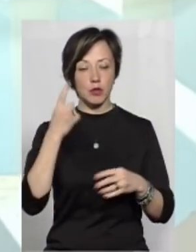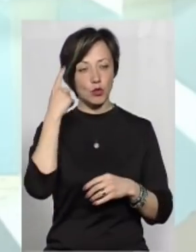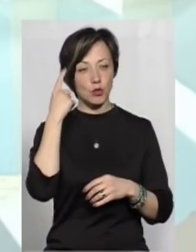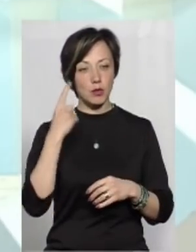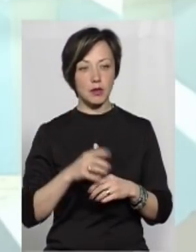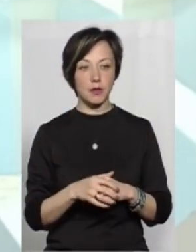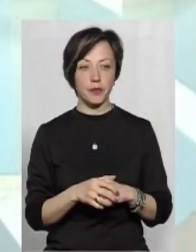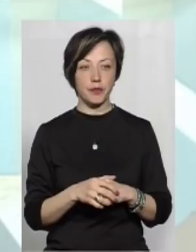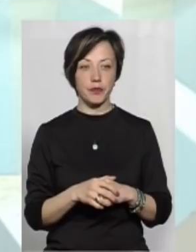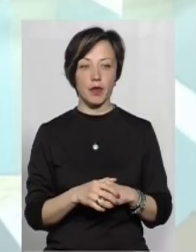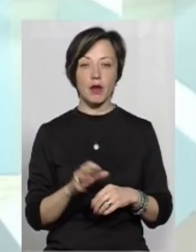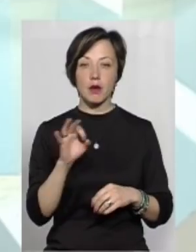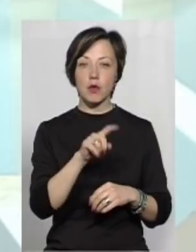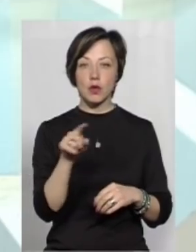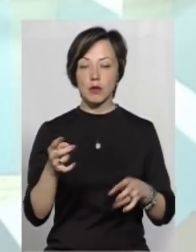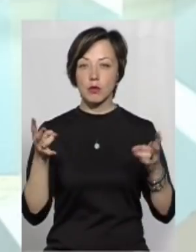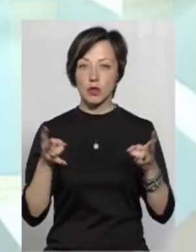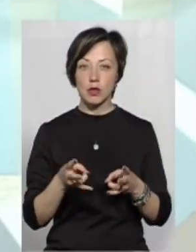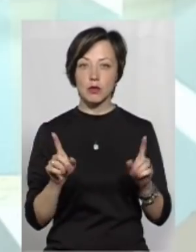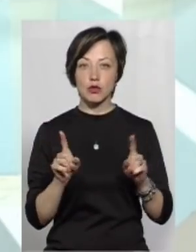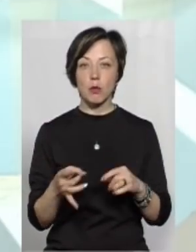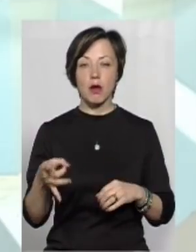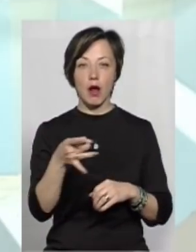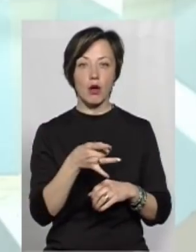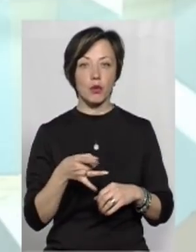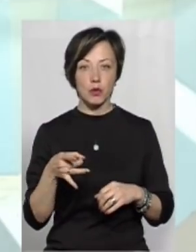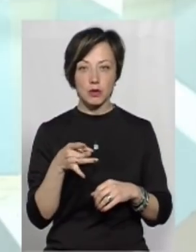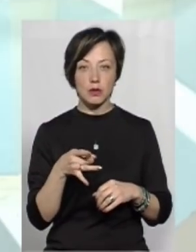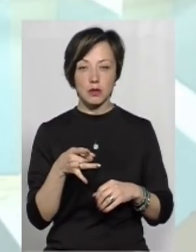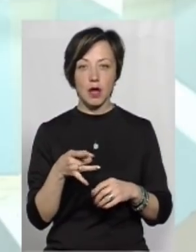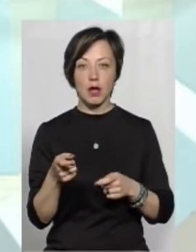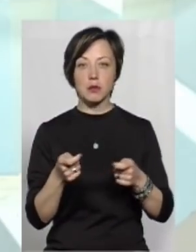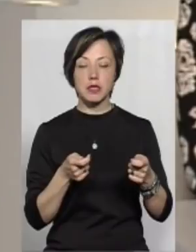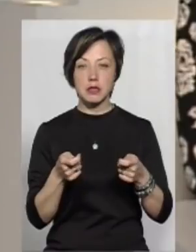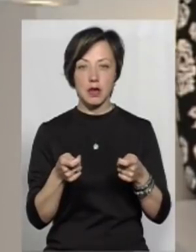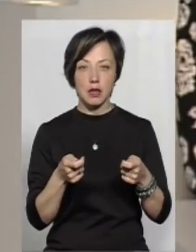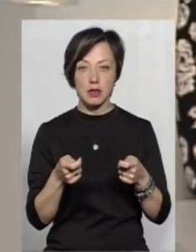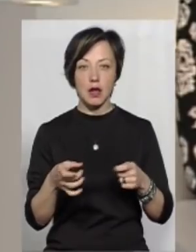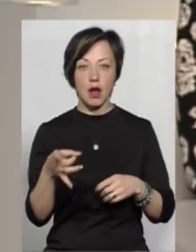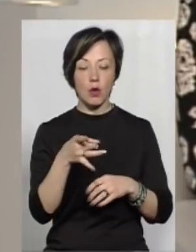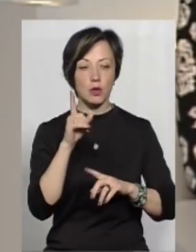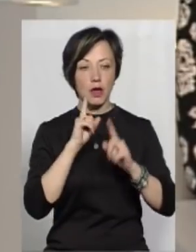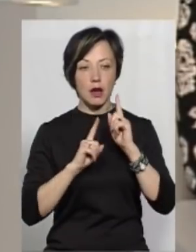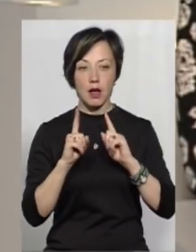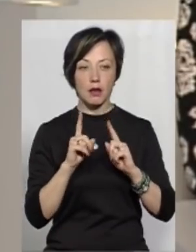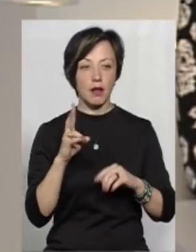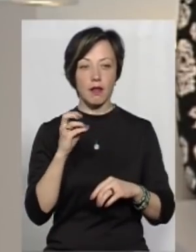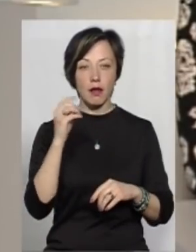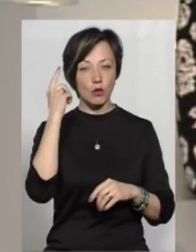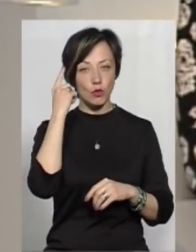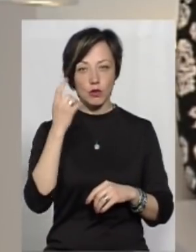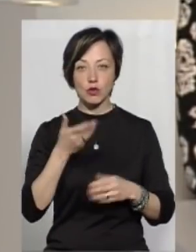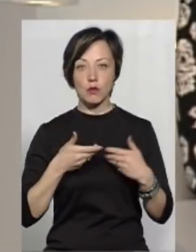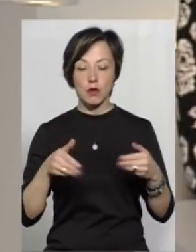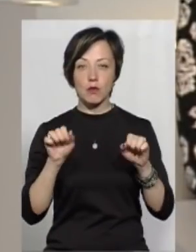думати. От щодо них потрібно, щоб районна адміністрація, районна рада не думали, що ми